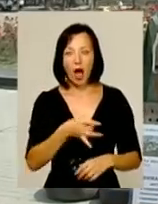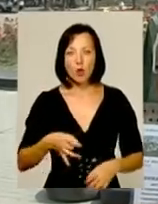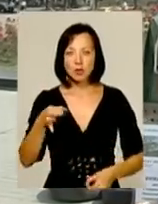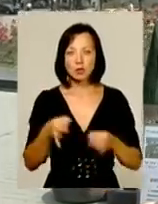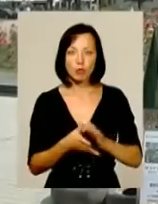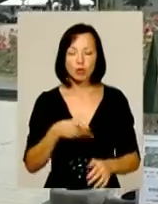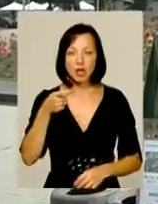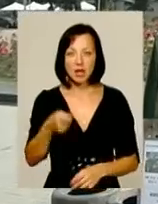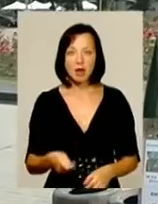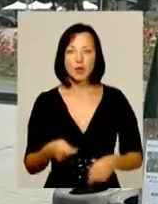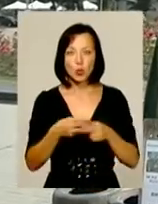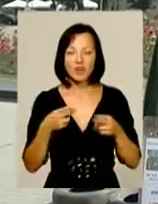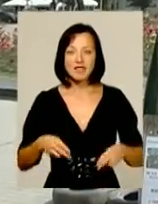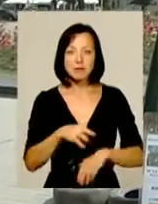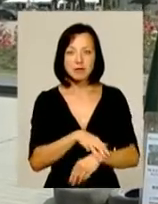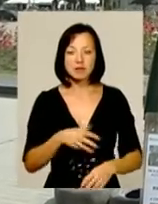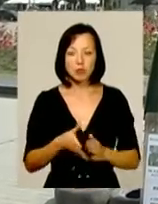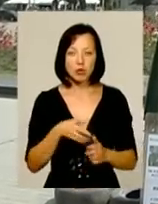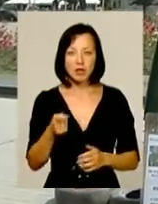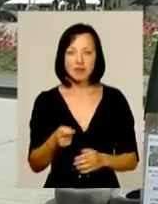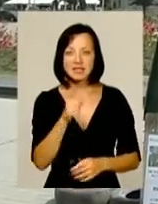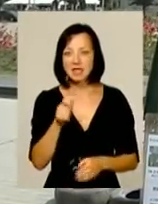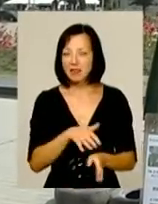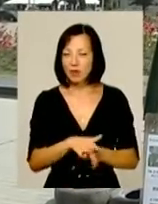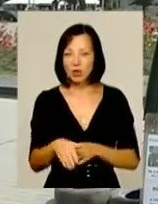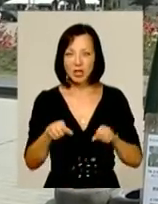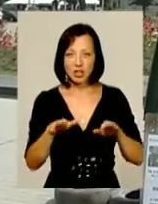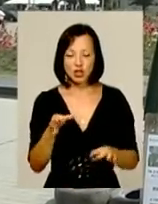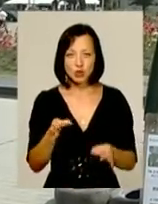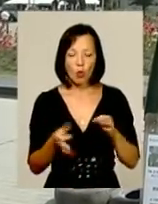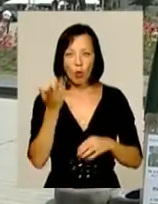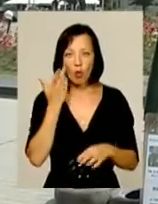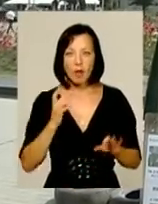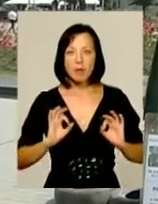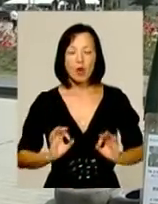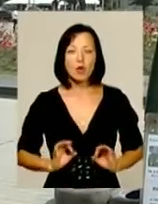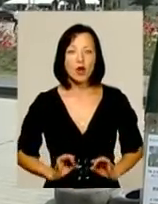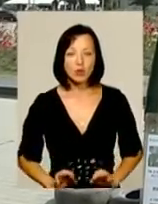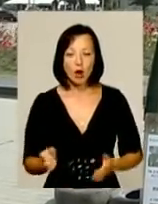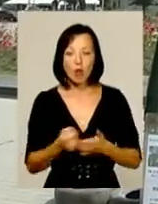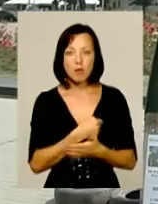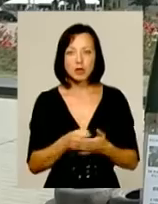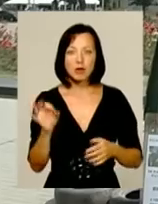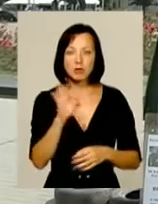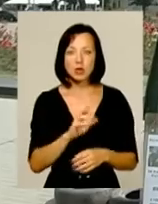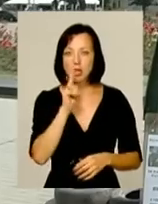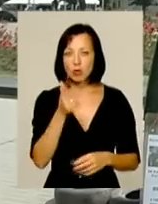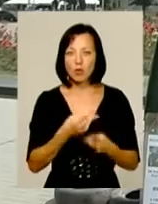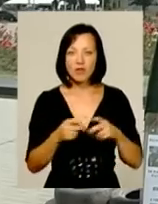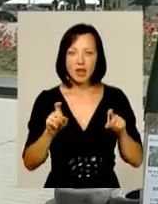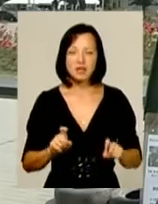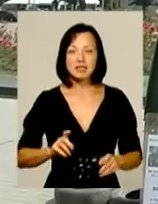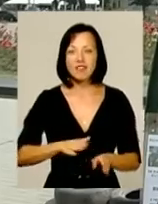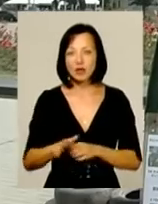поданням Донаявецької міліції подав до суду за невиконання рішення суду, коли прокуратура клопотала по три роки уязвлення